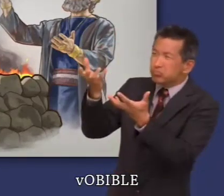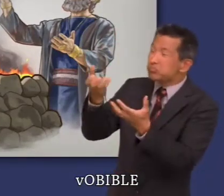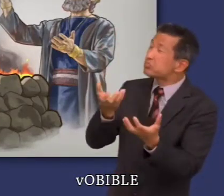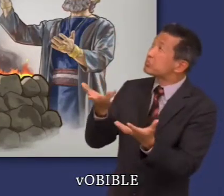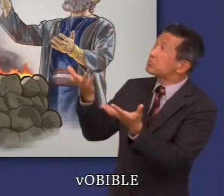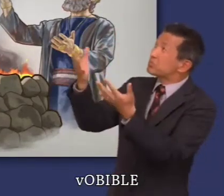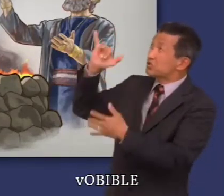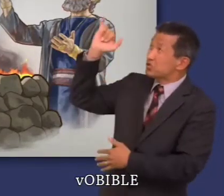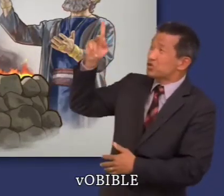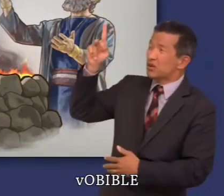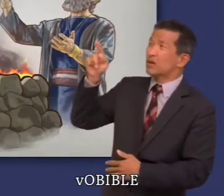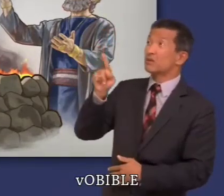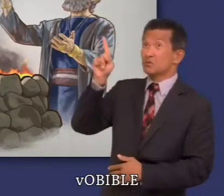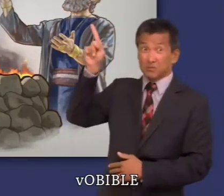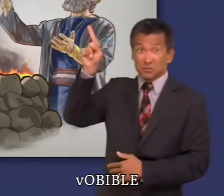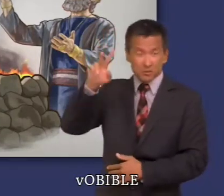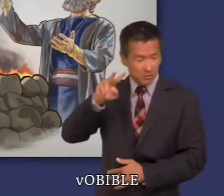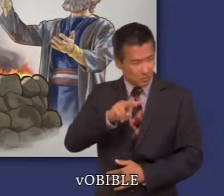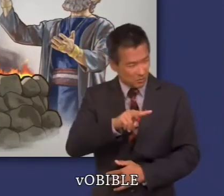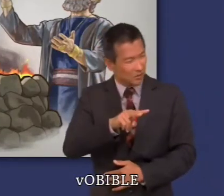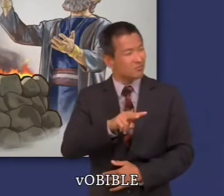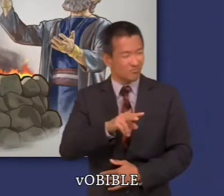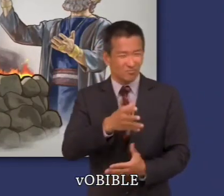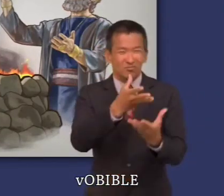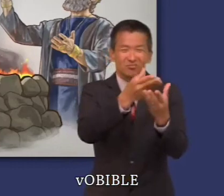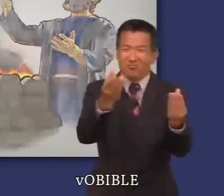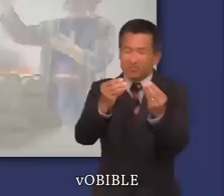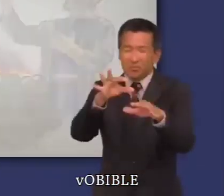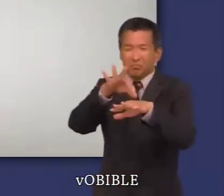Sur l'ordre de Jéhovah, le fléau contre Israël s'arrête.